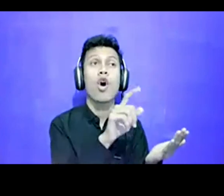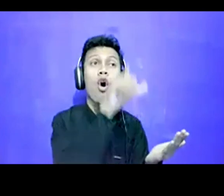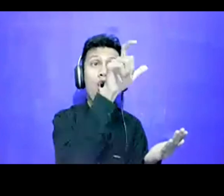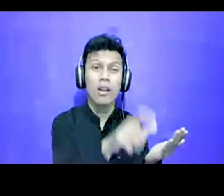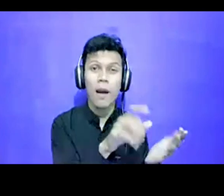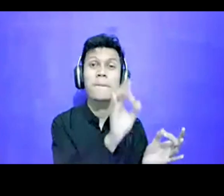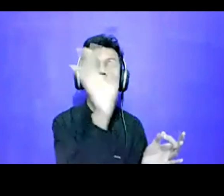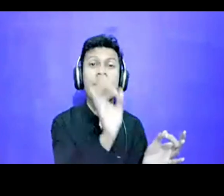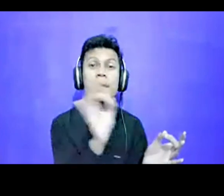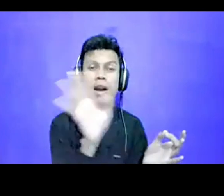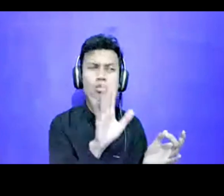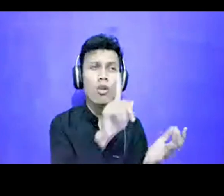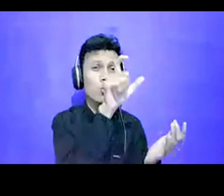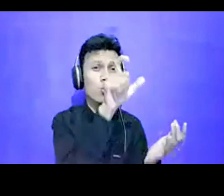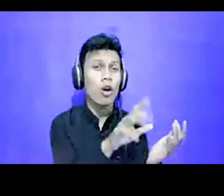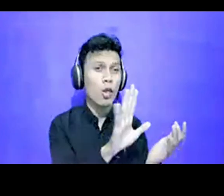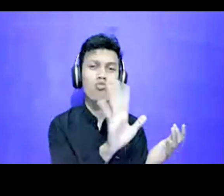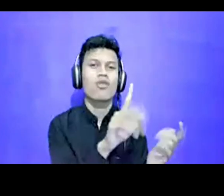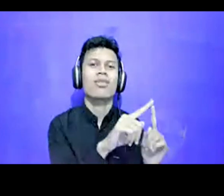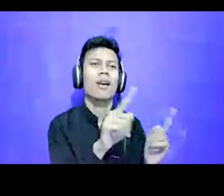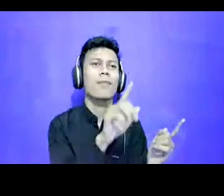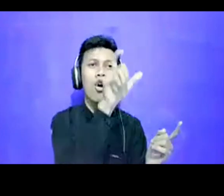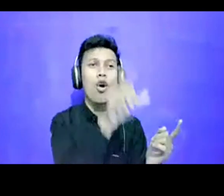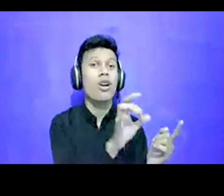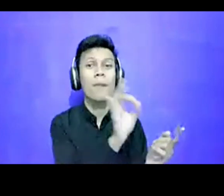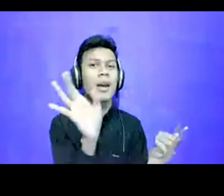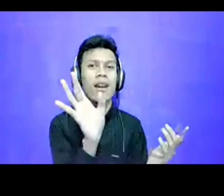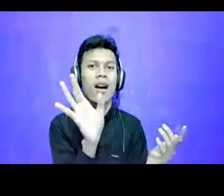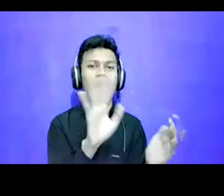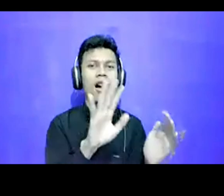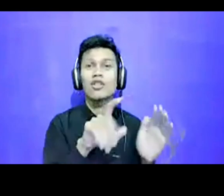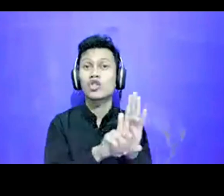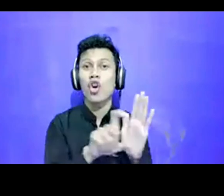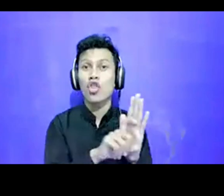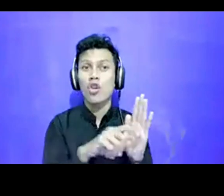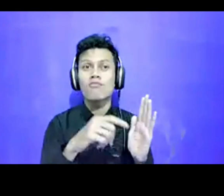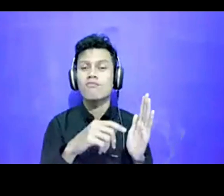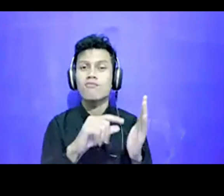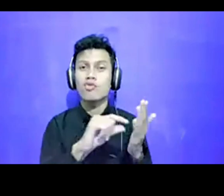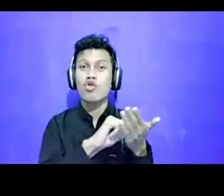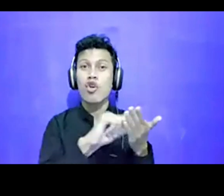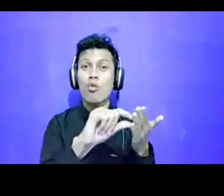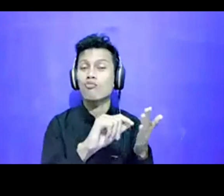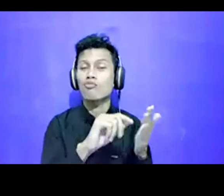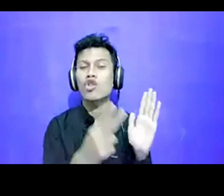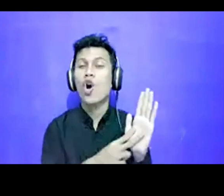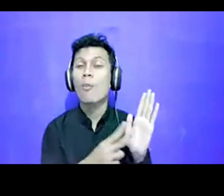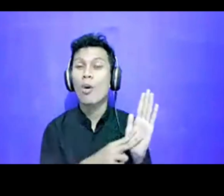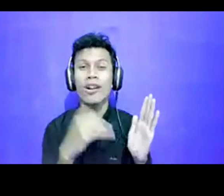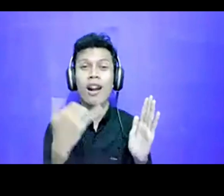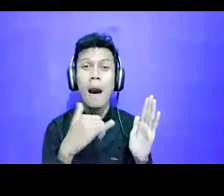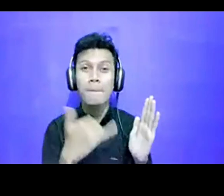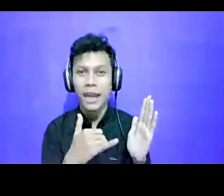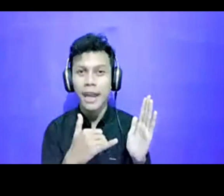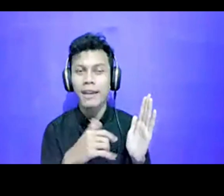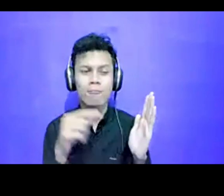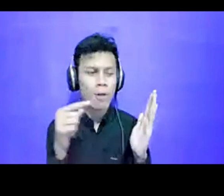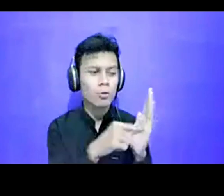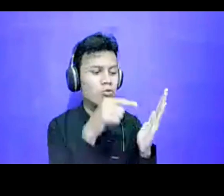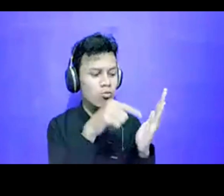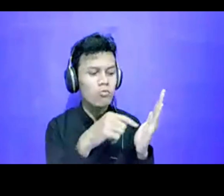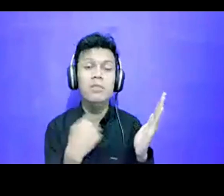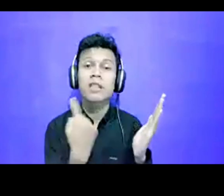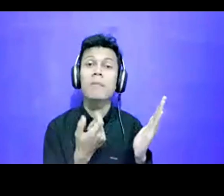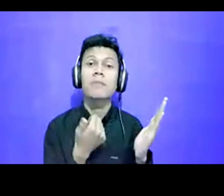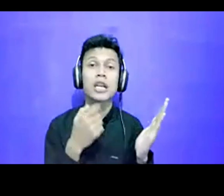orang yang berbeda, bukan satu orang yang sama, kalau misalnya nomor HP, kita bisa telpon dia gitu, benar nggak namamu